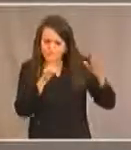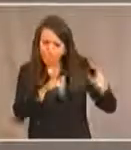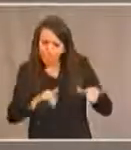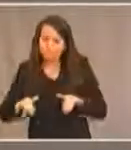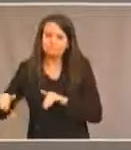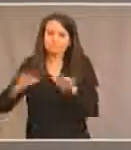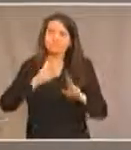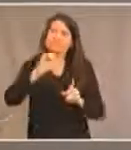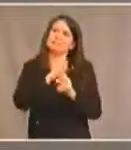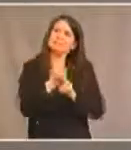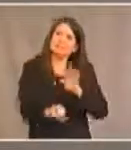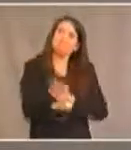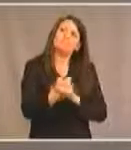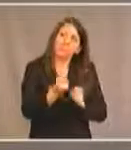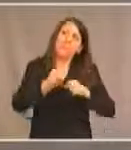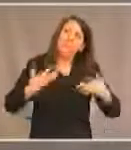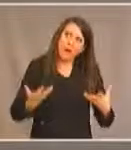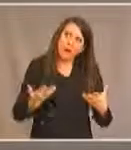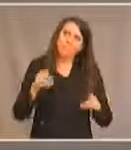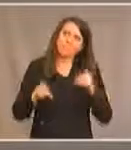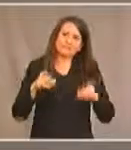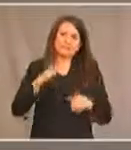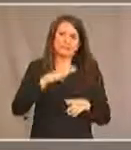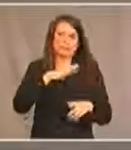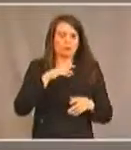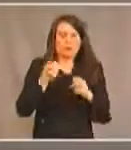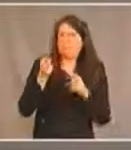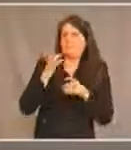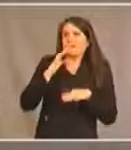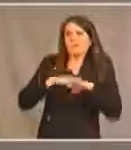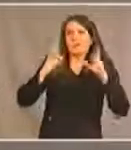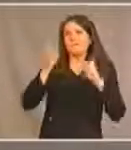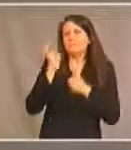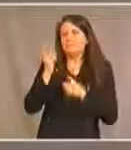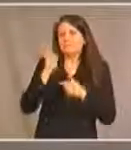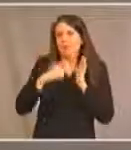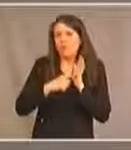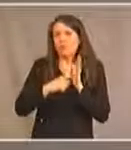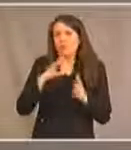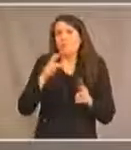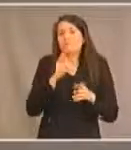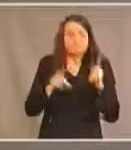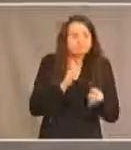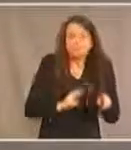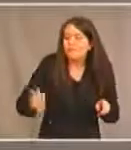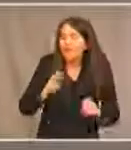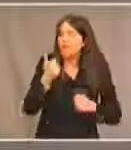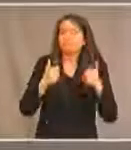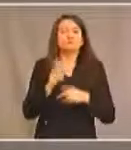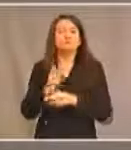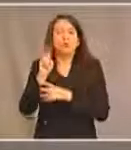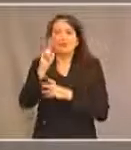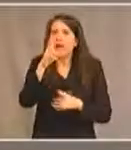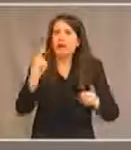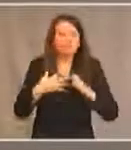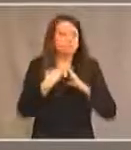ce genre de situation qui touche des personnes qui se déplacent, qui voyagent ou qui sortent pour aller faire des